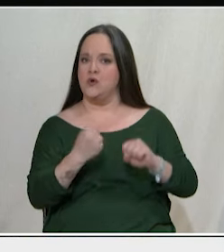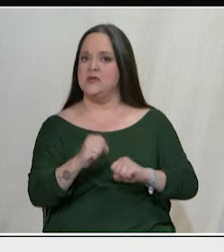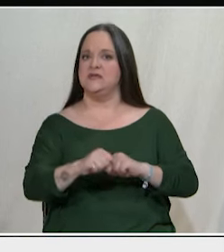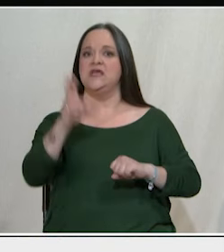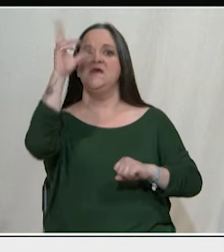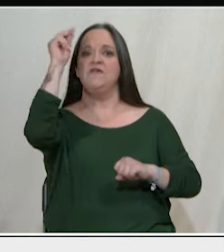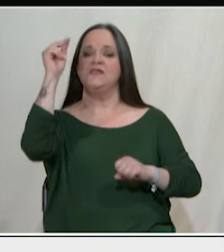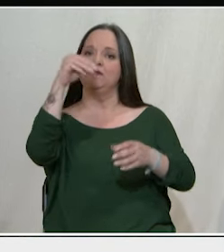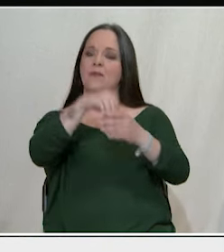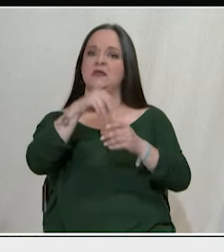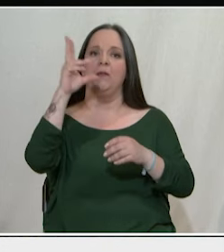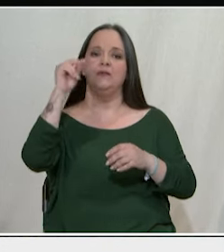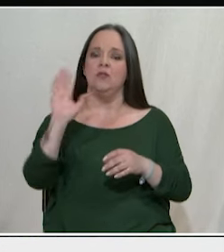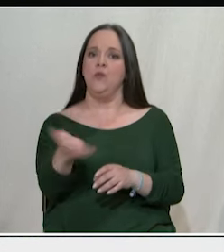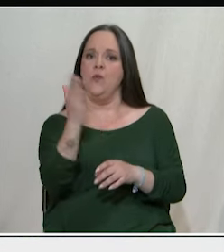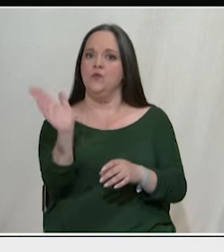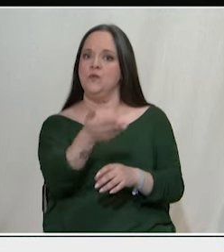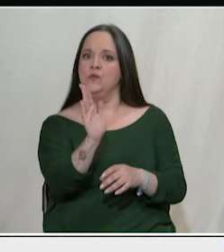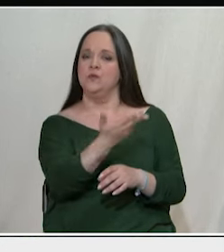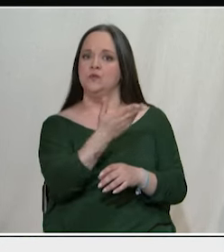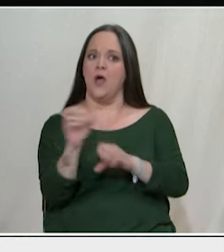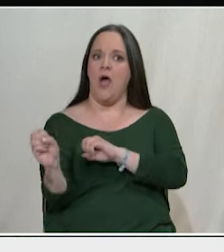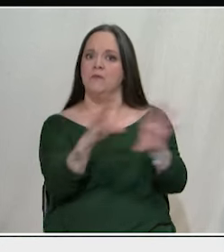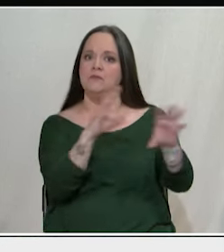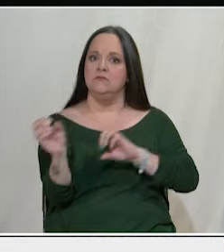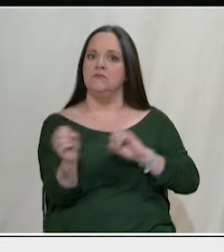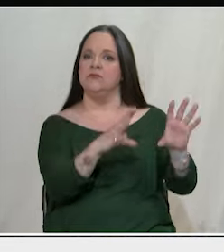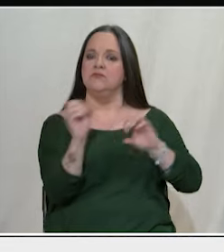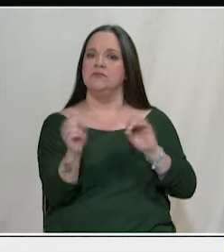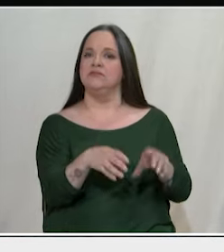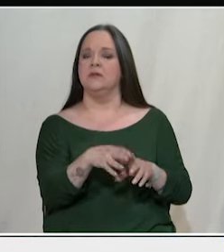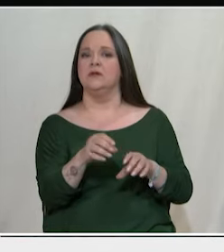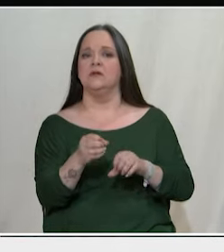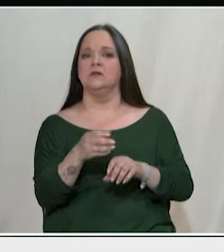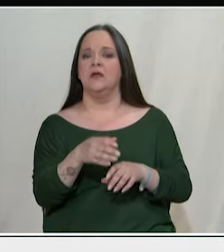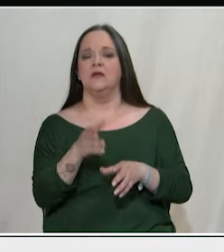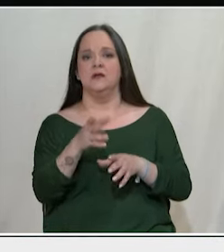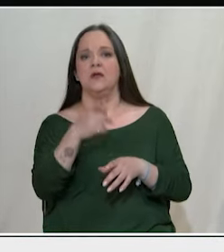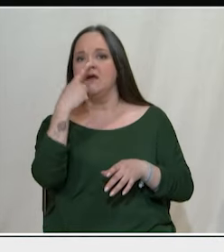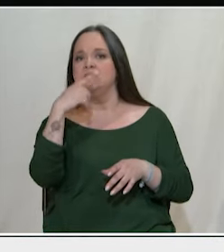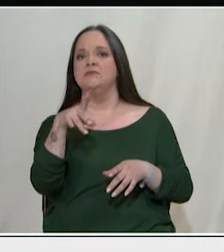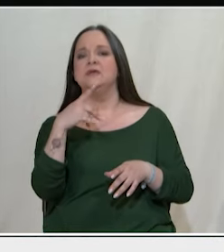αλληλεγγύης με διώξεις, με απελάσεις, με απειλές, με συκοφαντή. Αυτό βέβαια γίνεται και στις Ηνωμένες